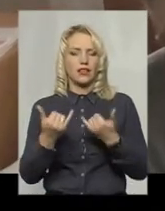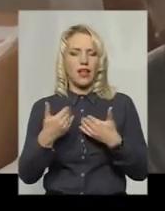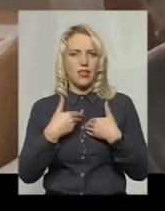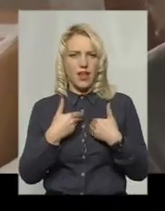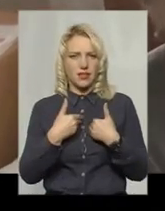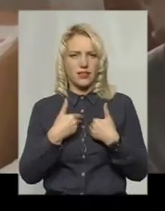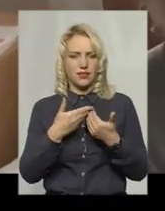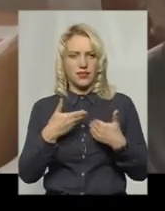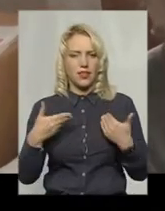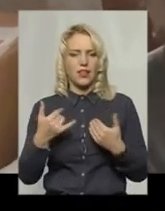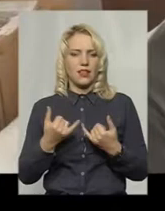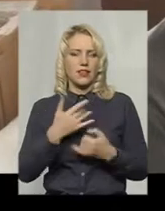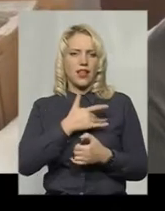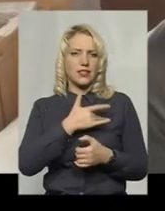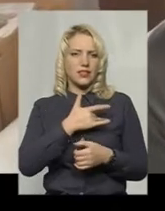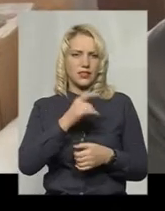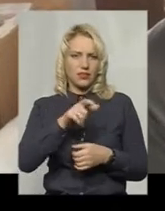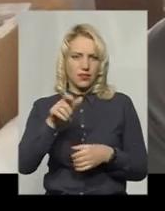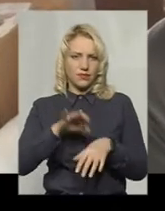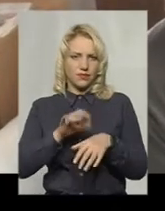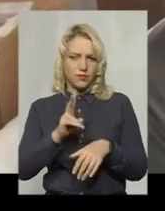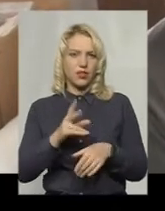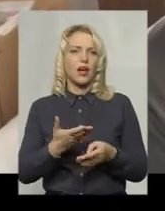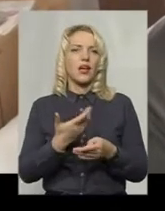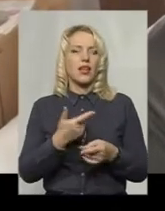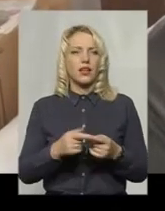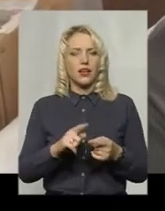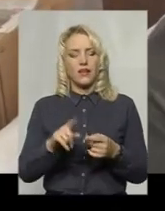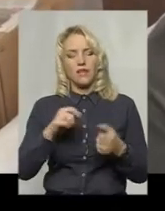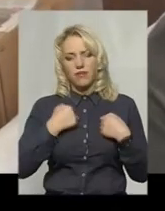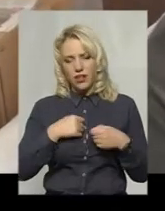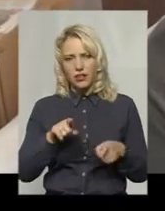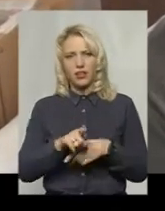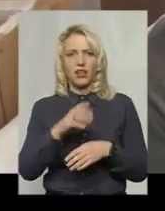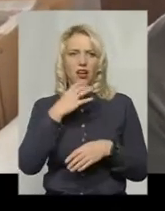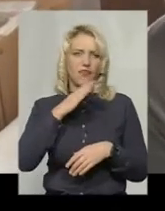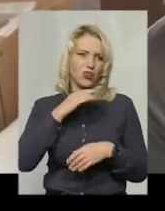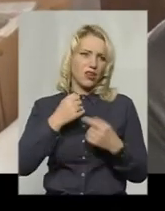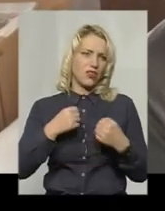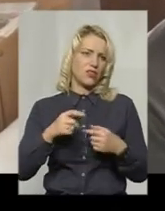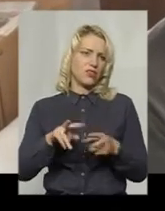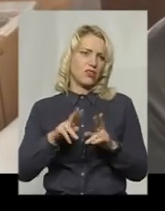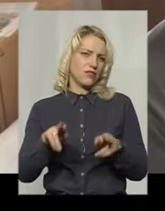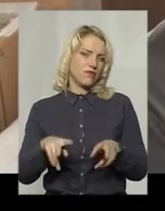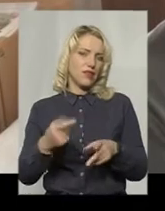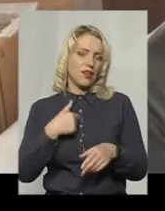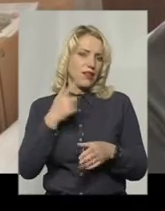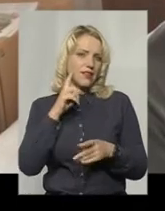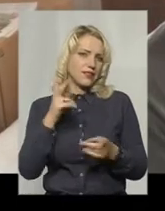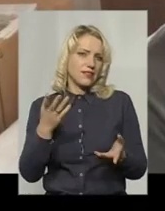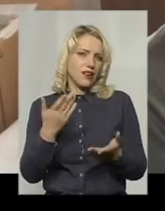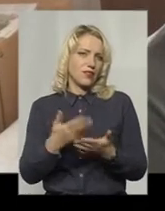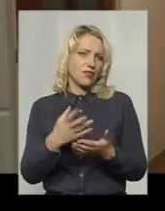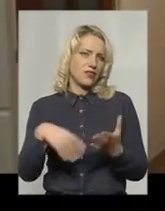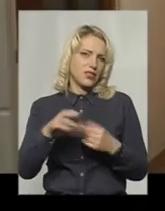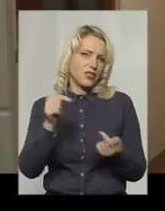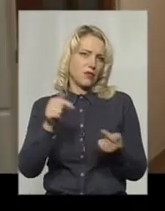кардіологів, то трохи замало. І так само і ванна є, і вода гаряча, все. Ну, я не знаю, мені, наприклад, підходить тут